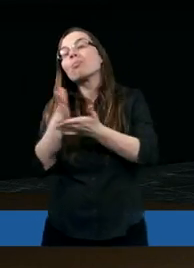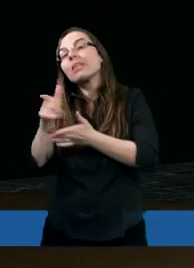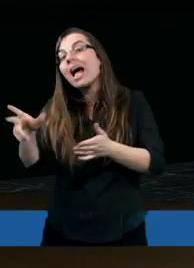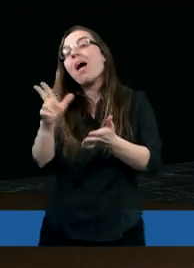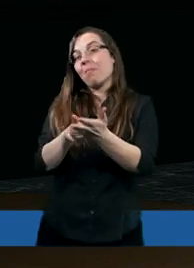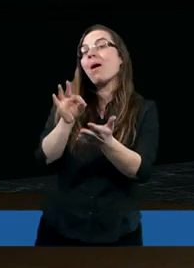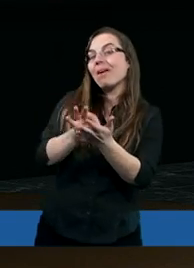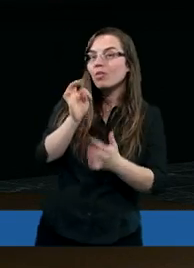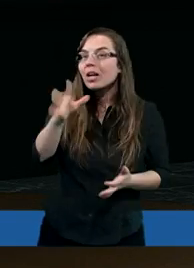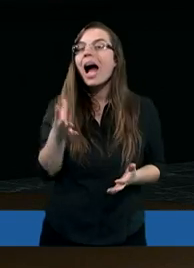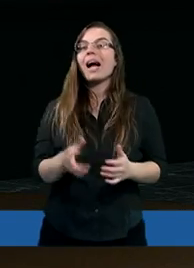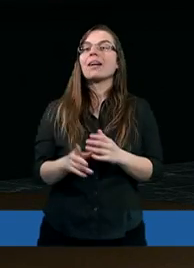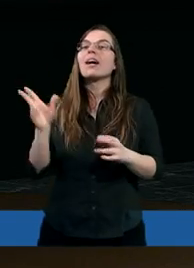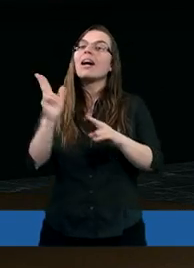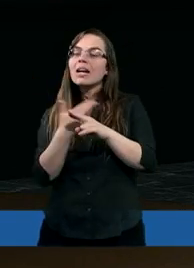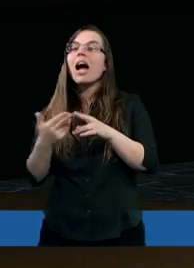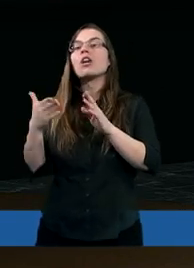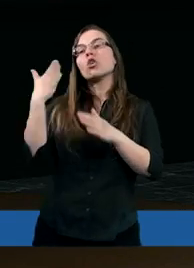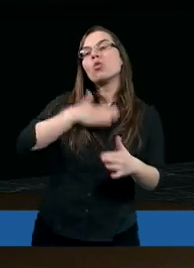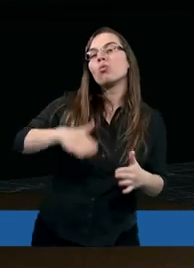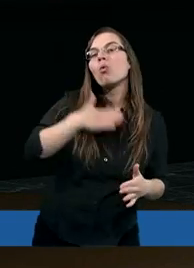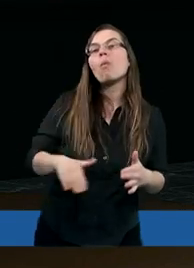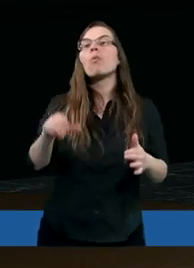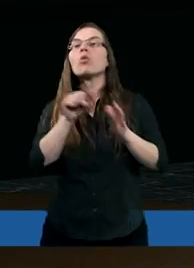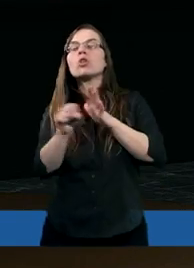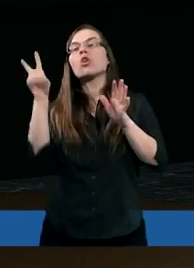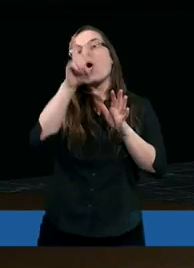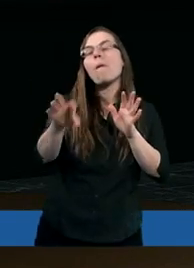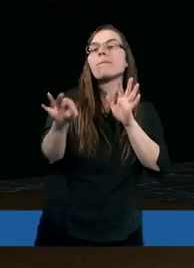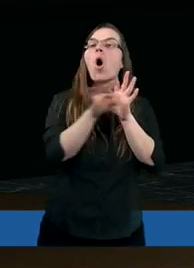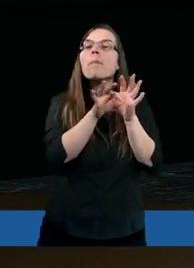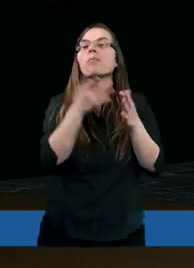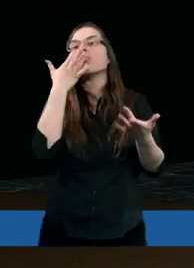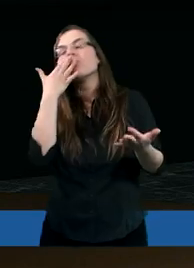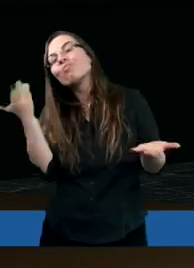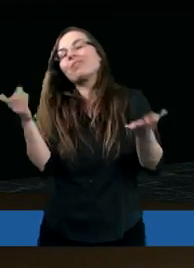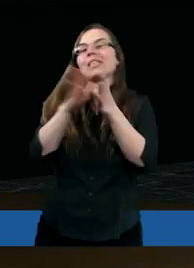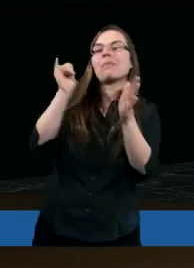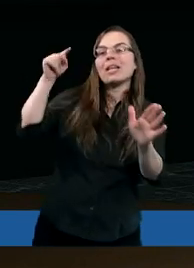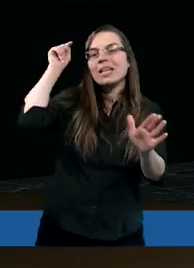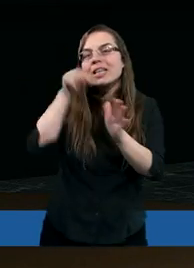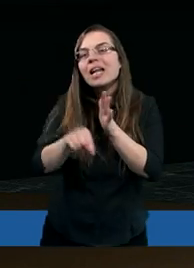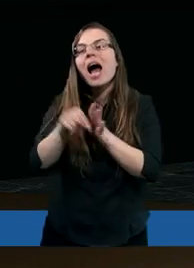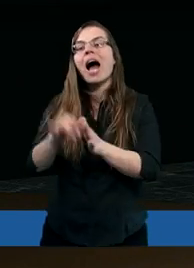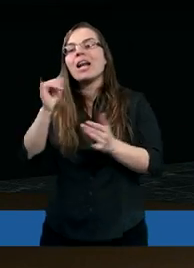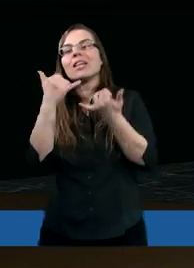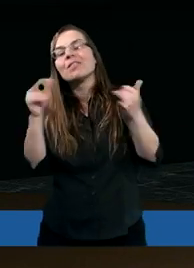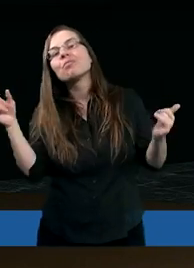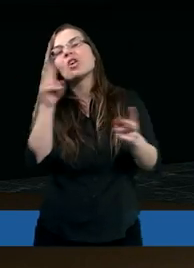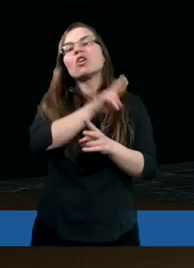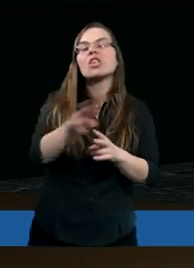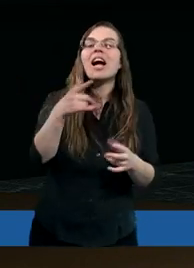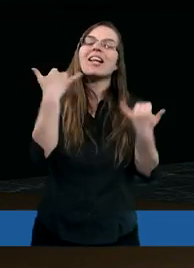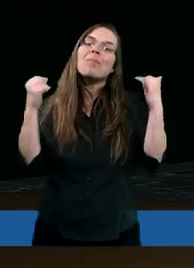no kiedyś się lubiało i tak kogoś obmówić i zdradzić, no i komuś